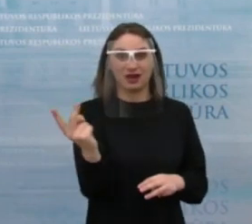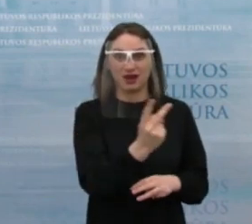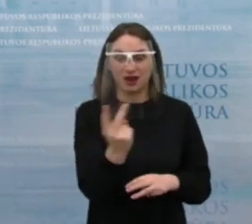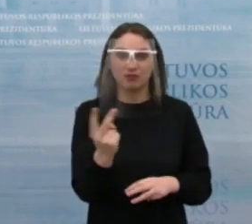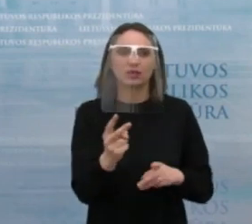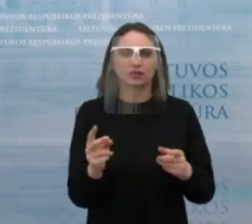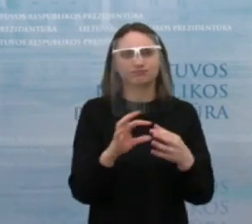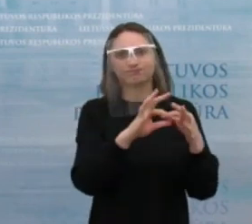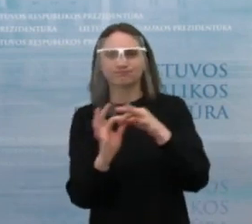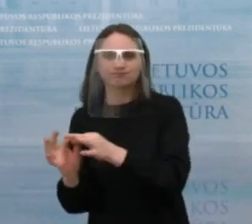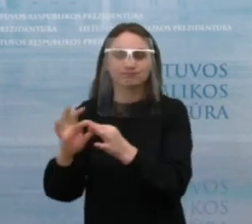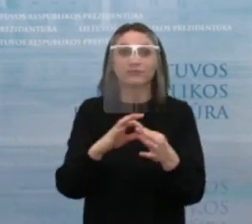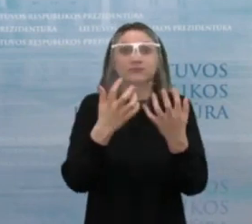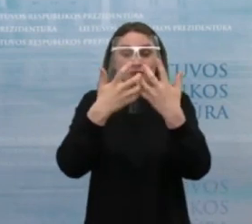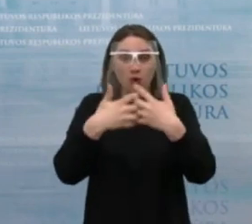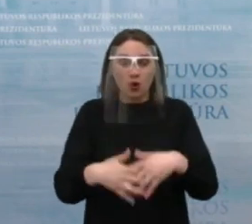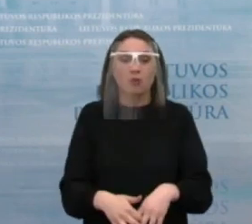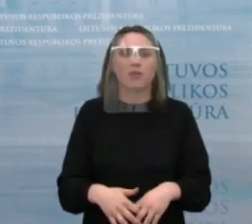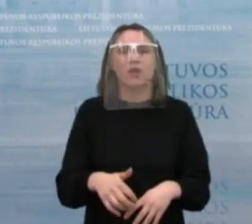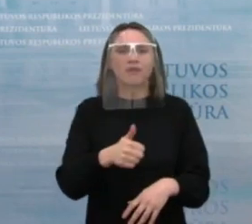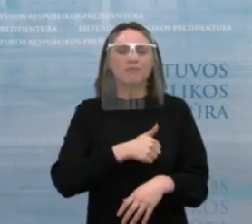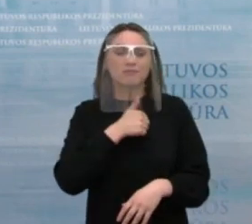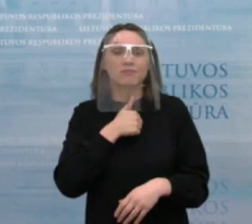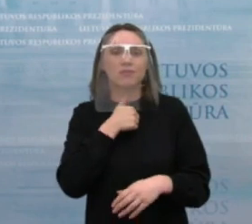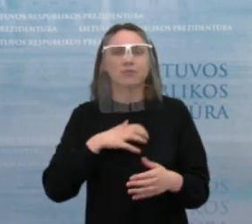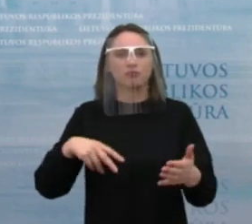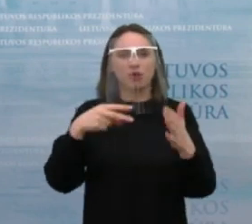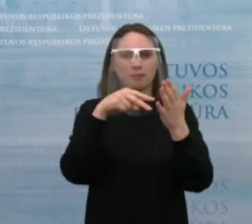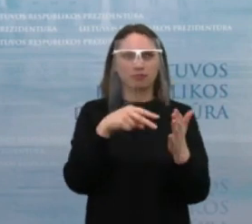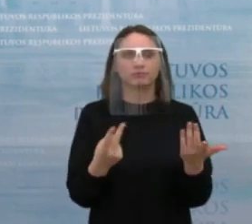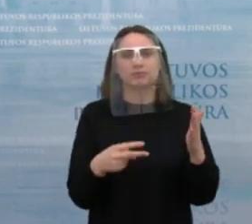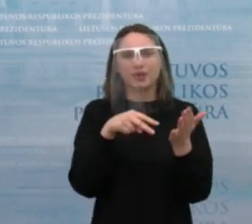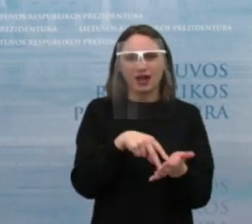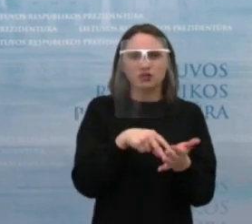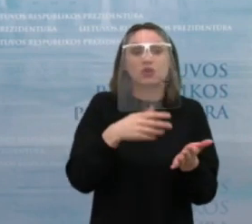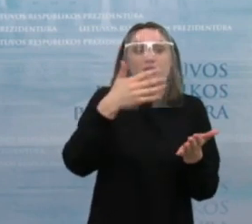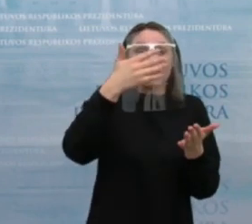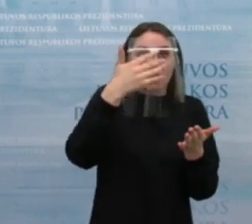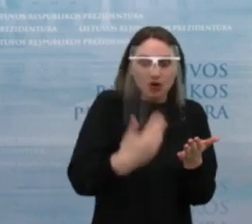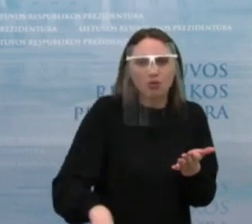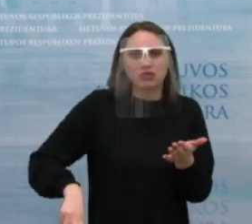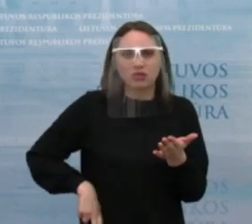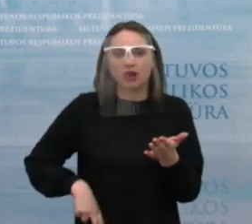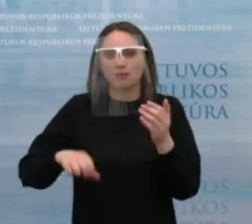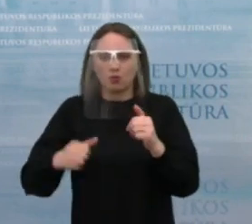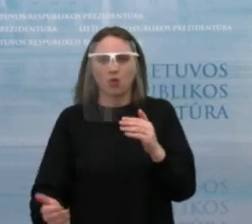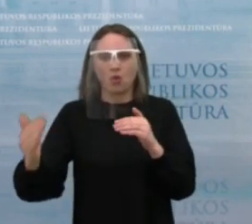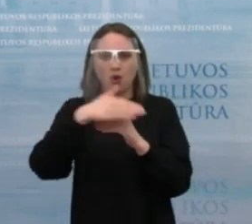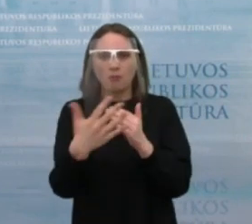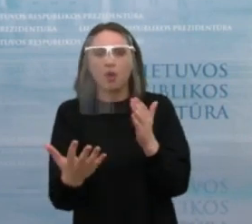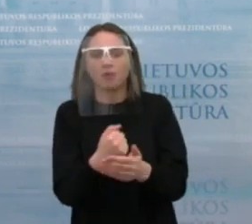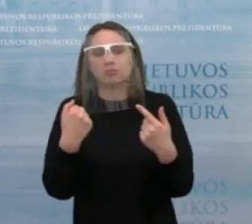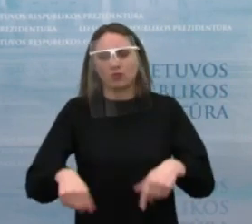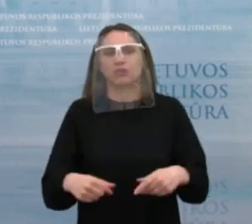ir tą parama, kurią darbdaviai gauna po prastovų, kuriuomis gali pasinaudoti taip pat skatina